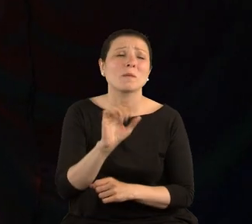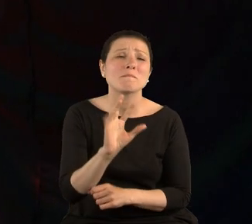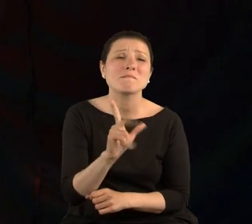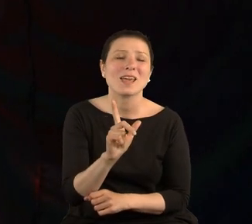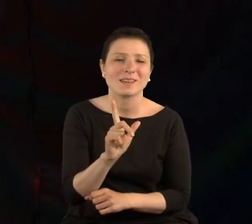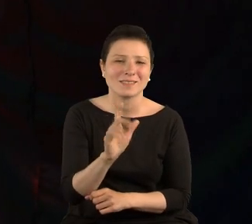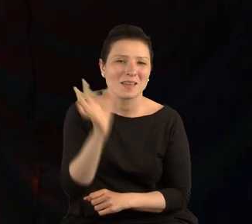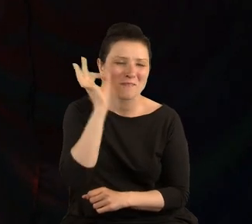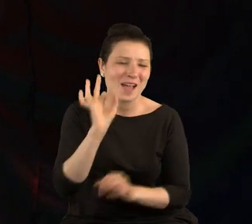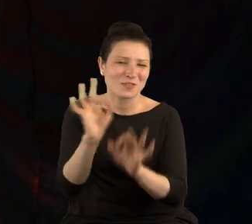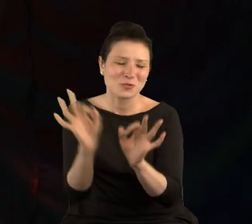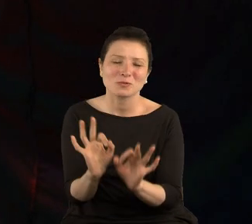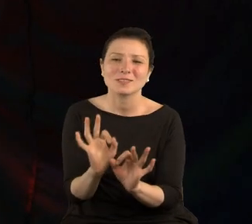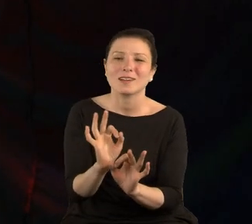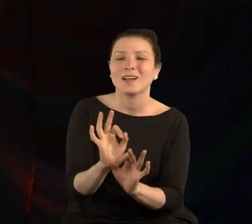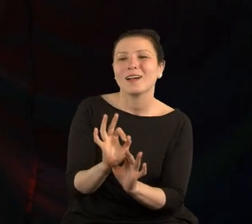rozmawiać.